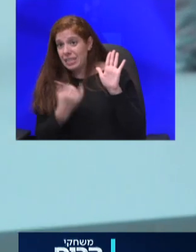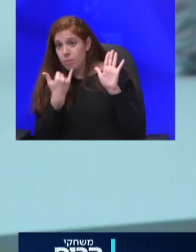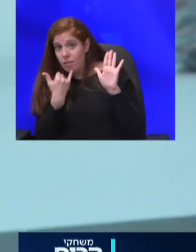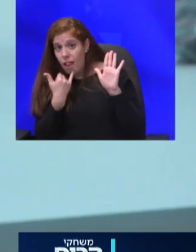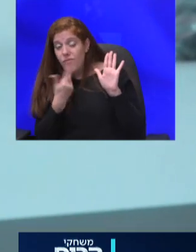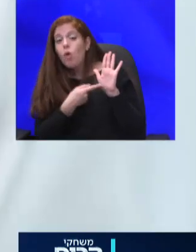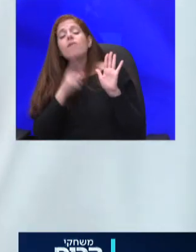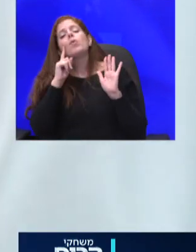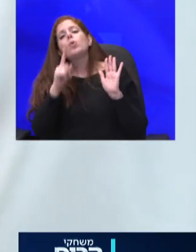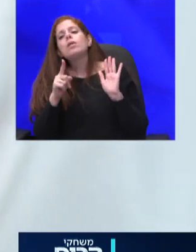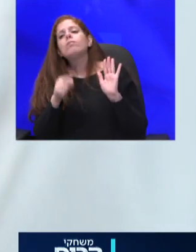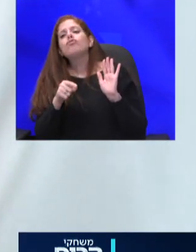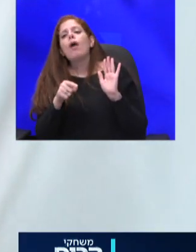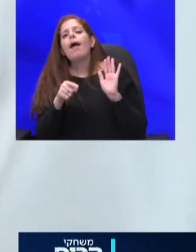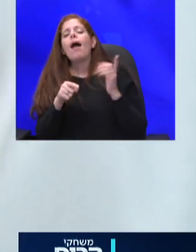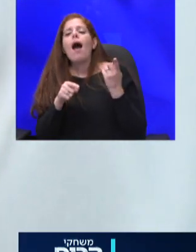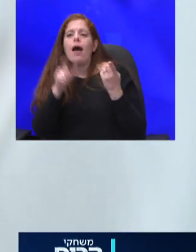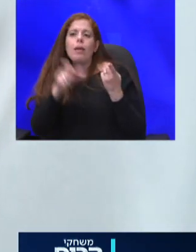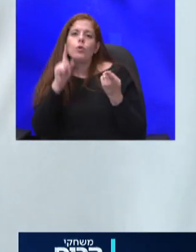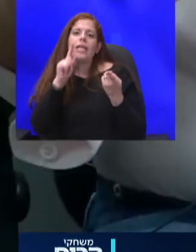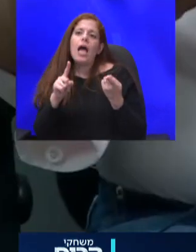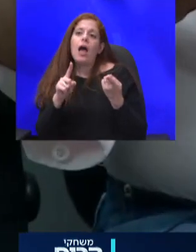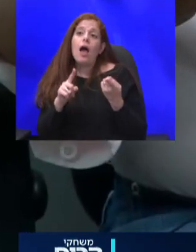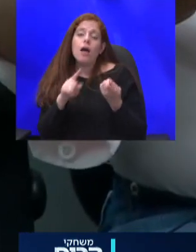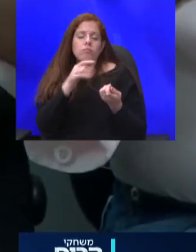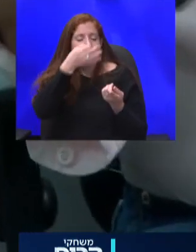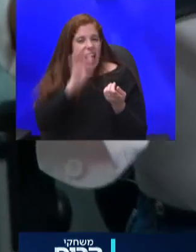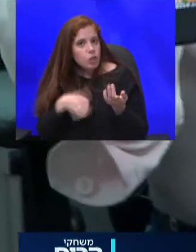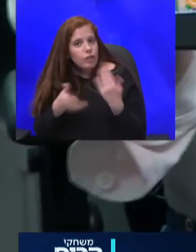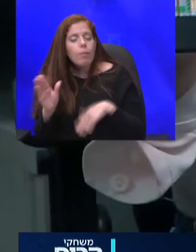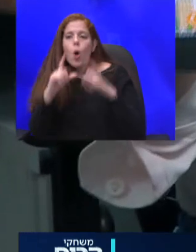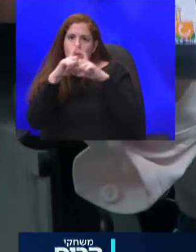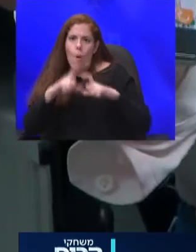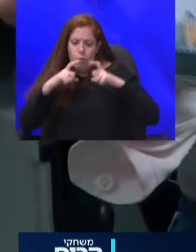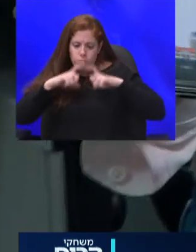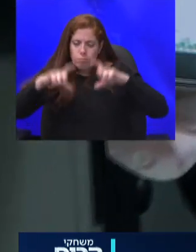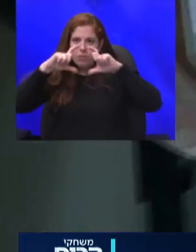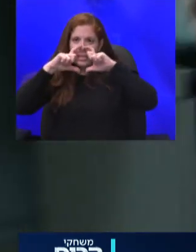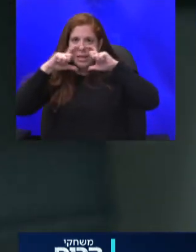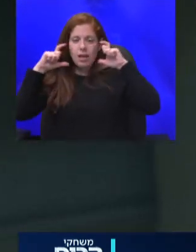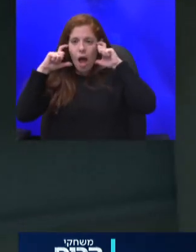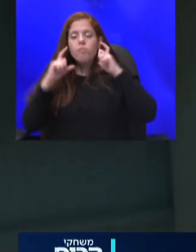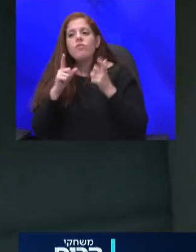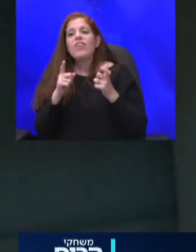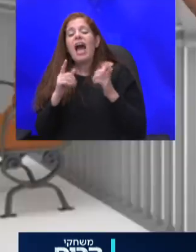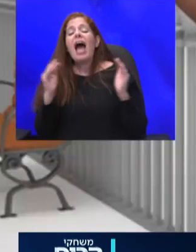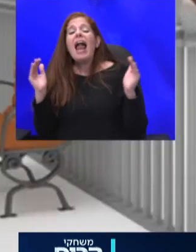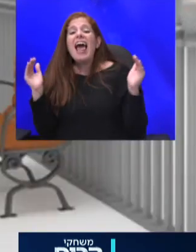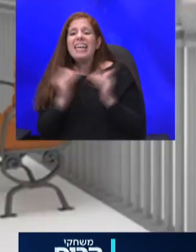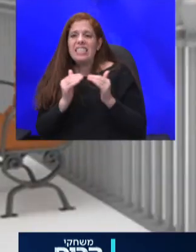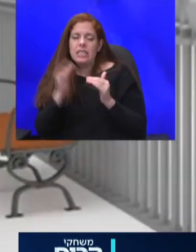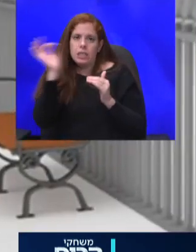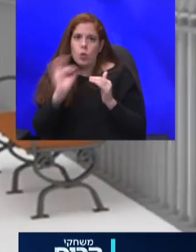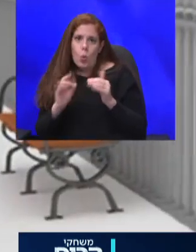האדם יודע לעזוב את המקום או לשים מסכה וככה להקטין את הסיכויים שלו להיות חולה וכך המכשיר